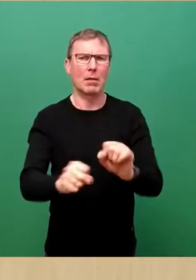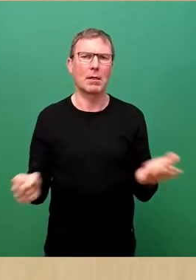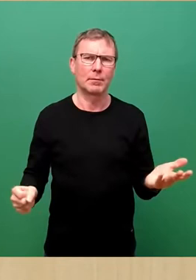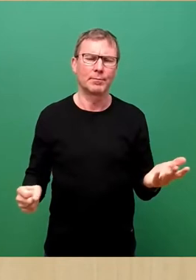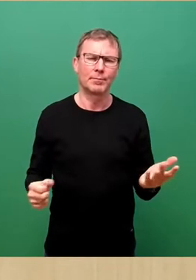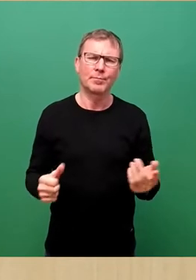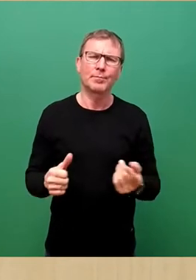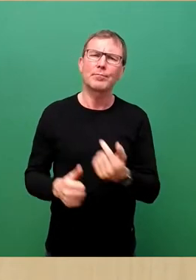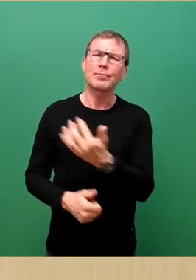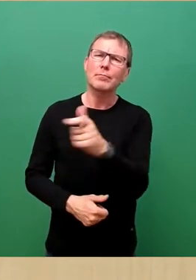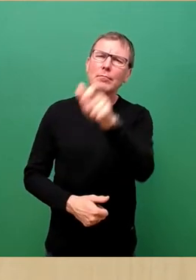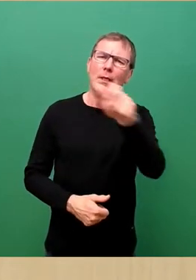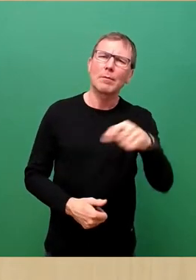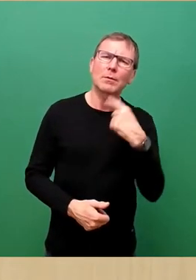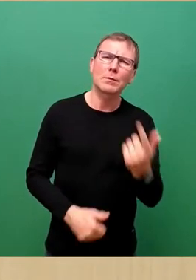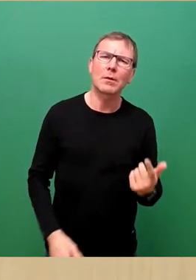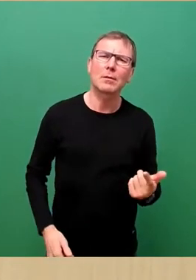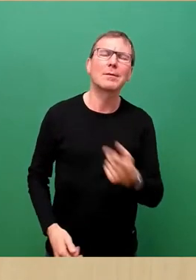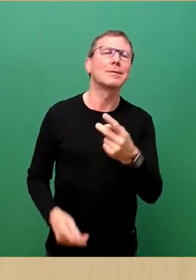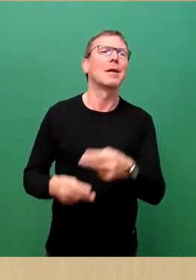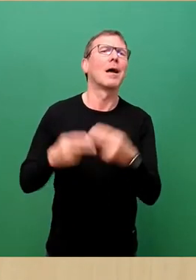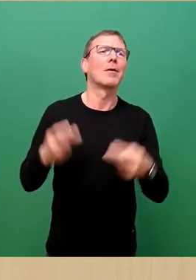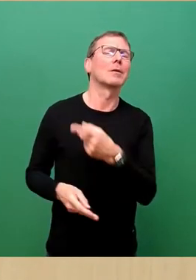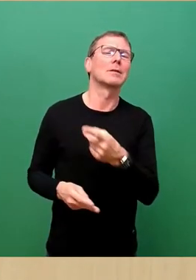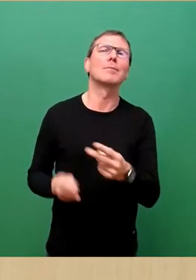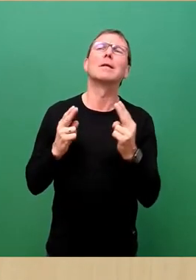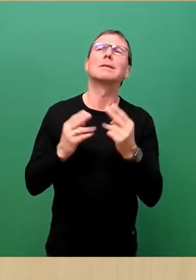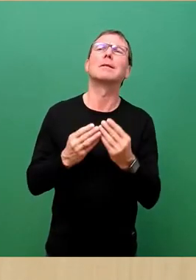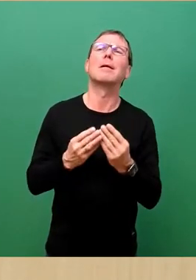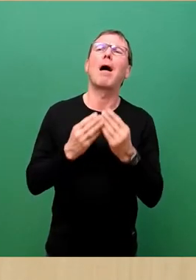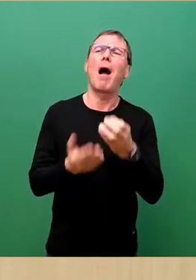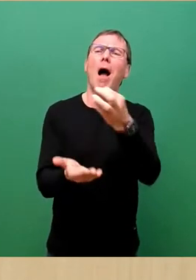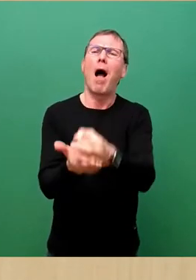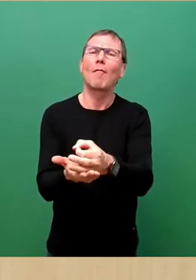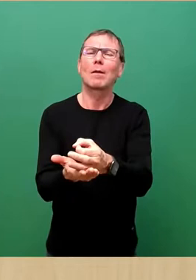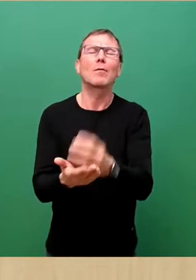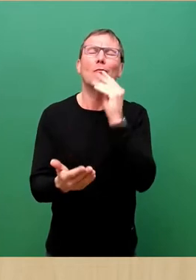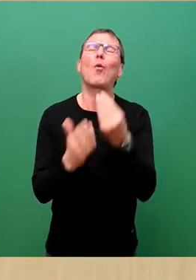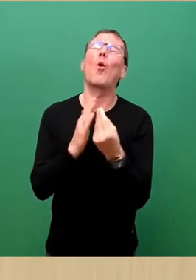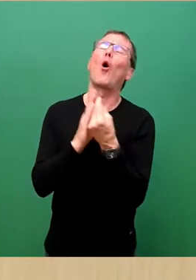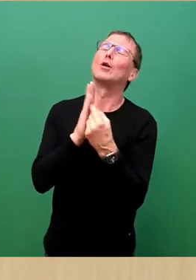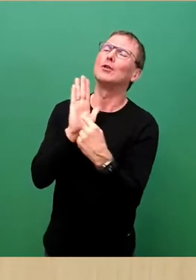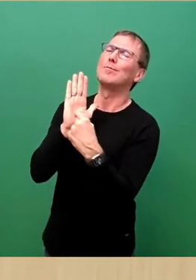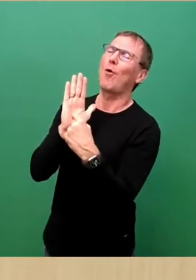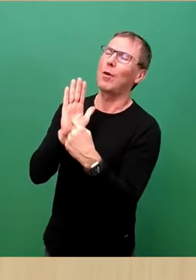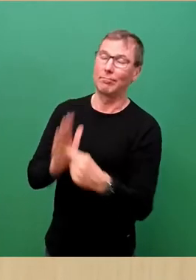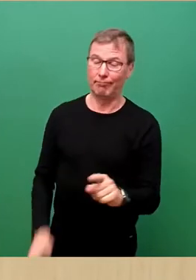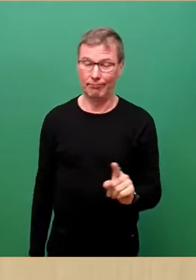Menschen sagen, dass das Konzept der sicheren Häfen doch nur Symbolpolitik sei. Das stimmt nicht.